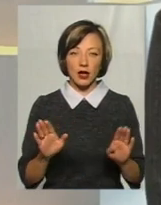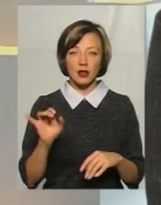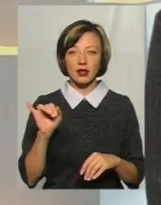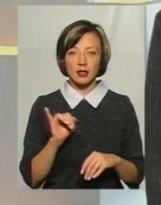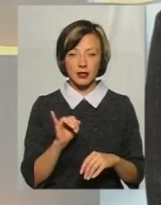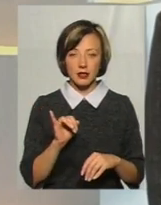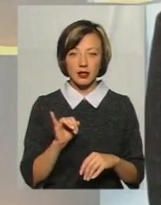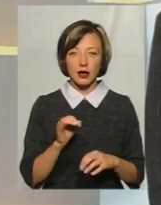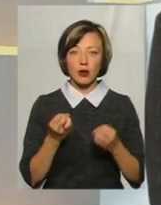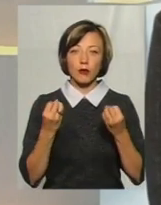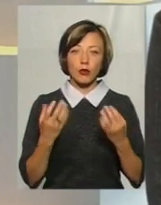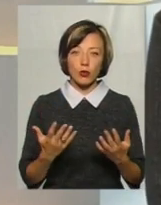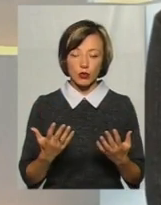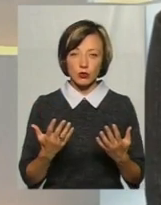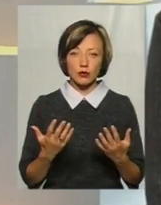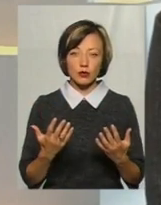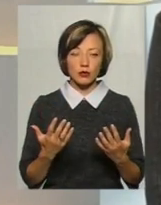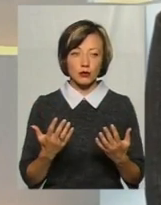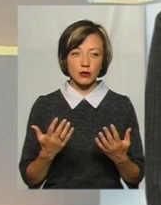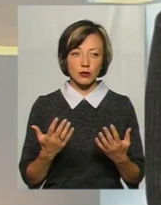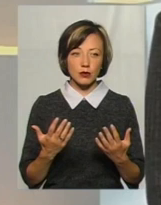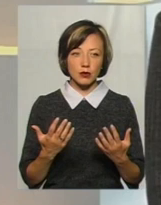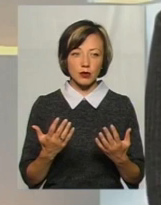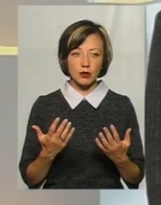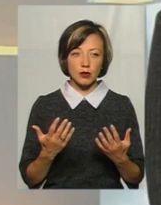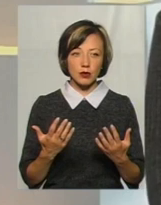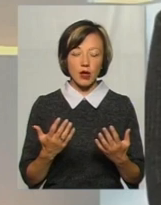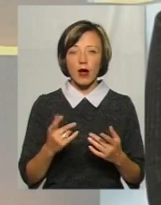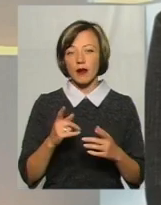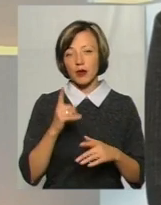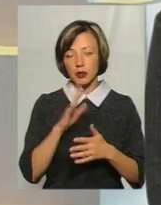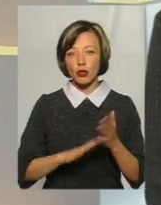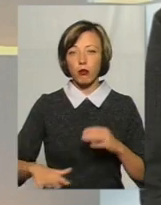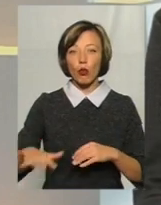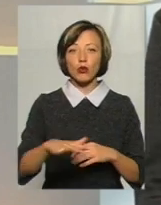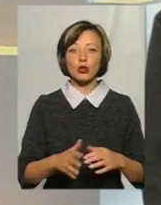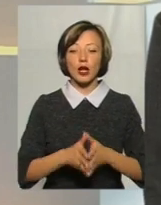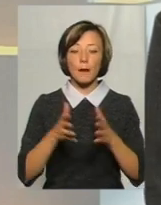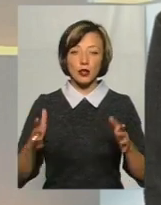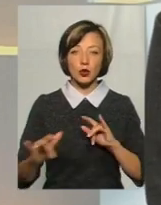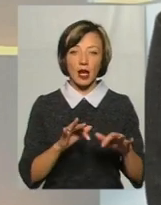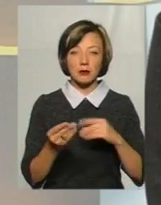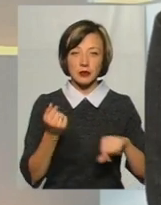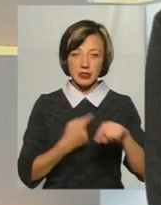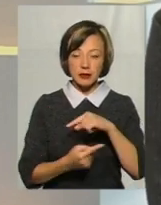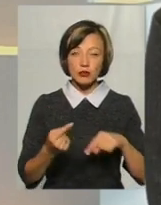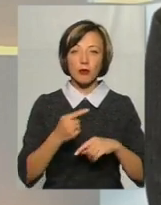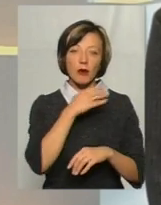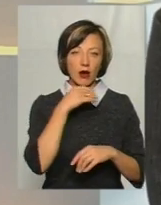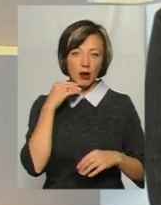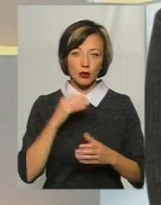простору для, так мовити, ширшої діяльності підприємців досить багато.